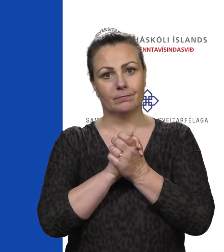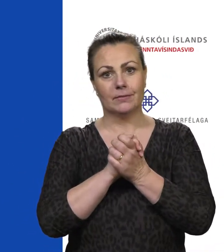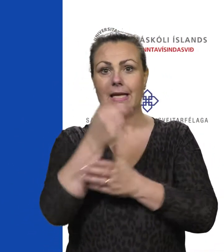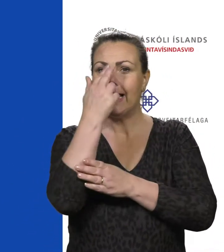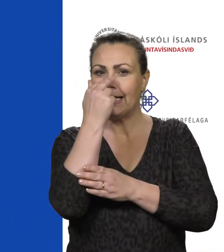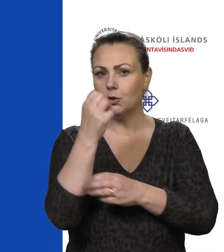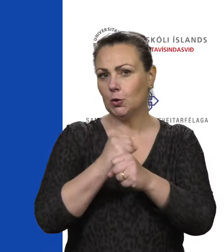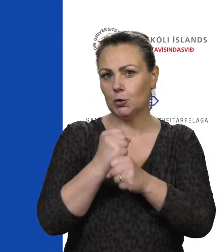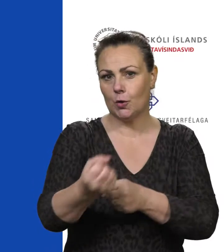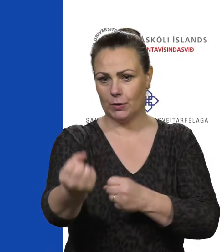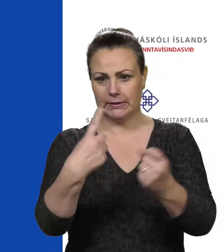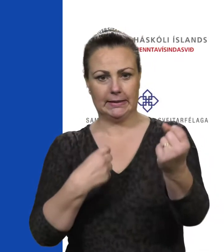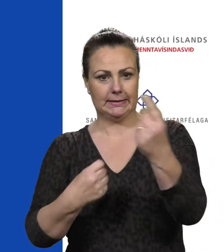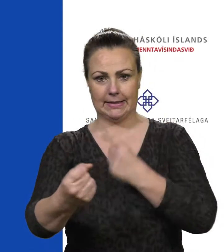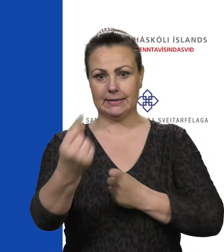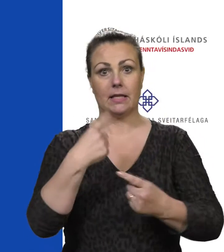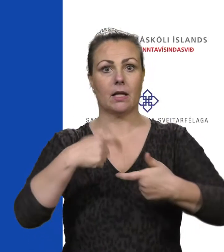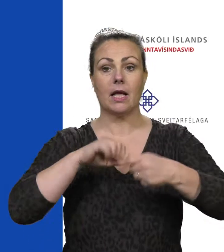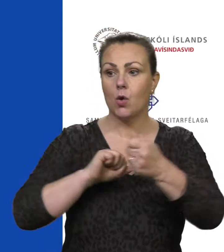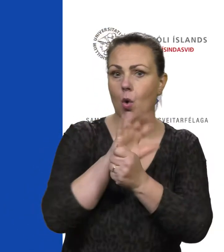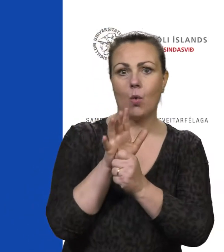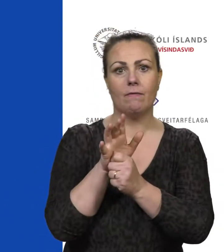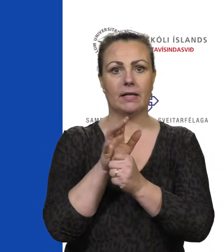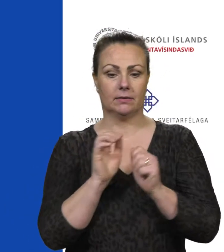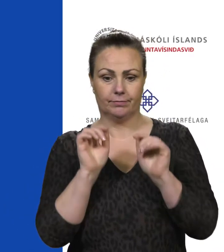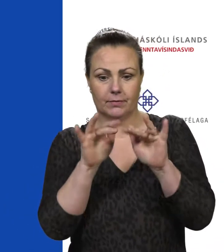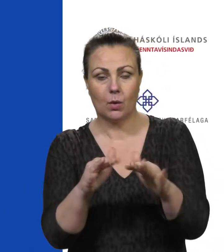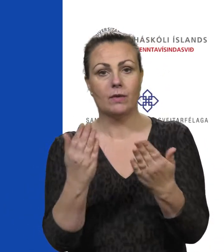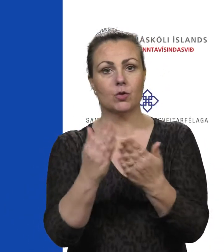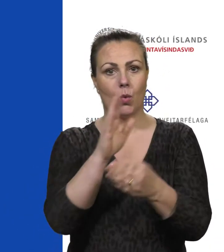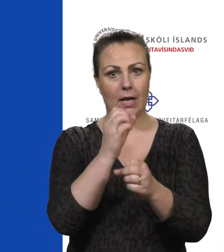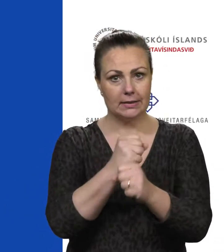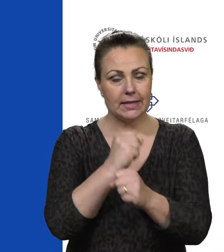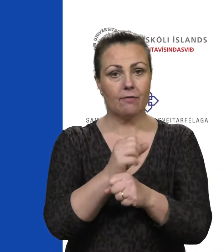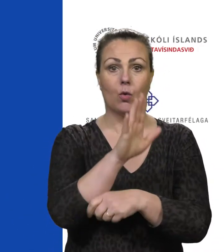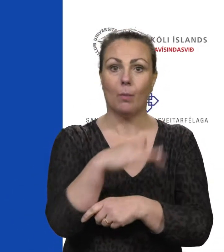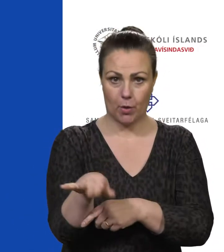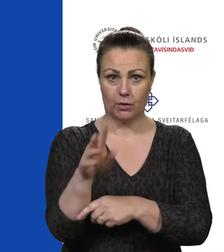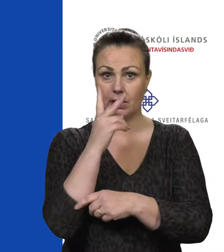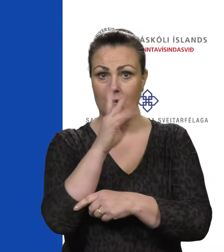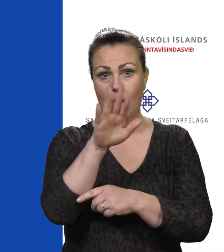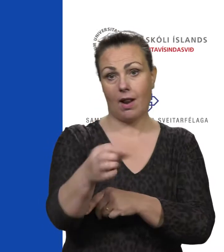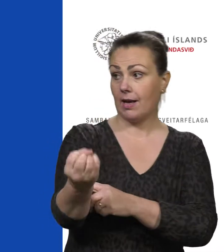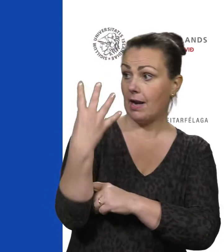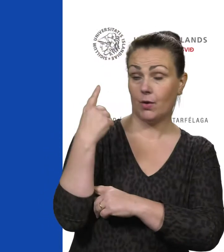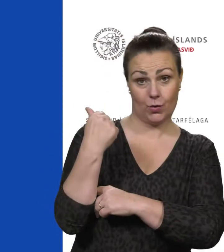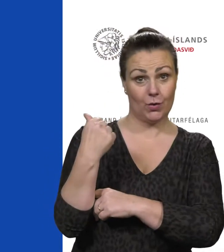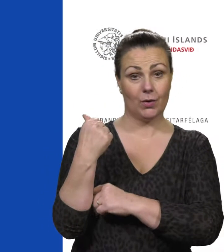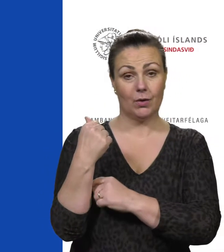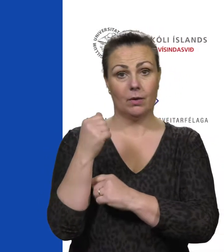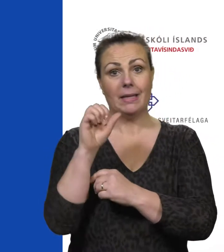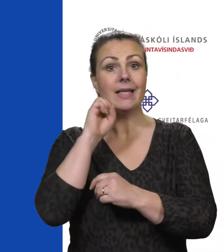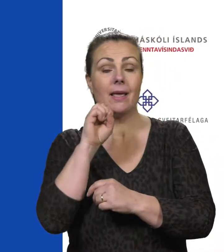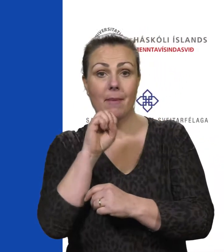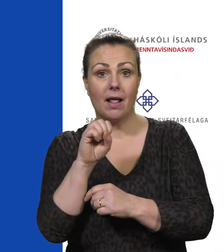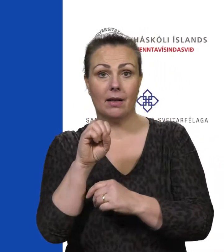sögur fólks að COVID og áhrifin þess á skólastarfu og bönnin og hér sjáu þið á skjánum netfóng